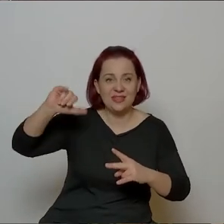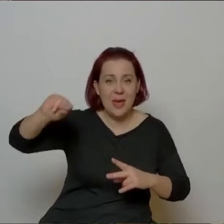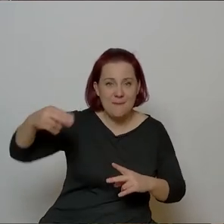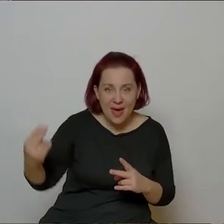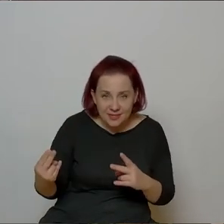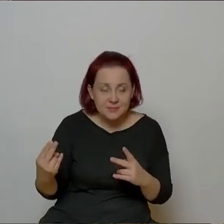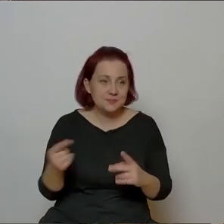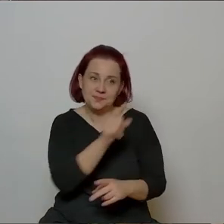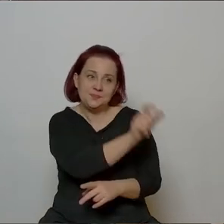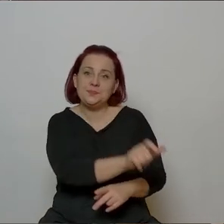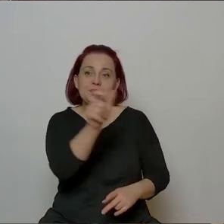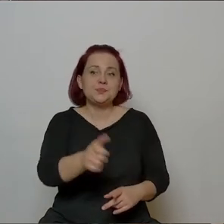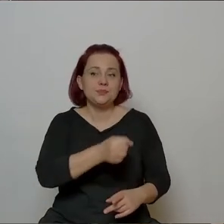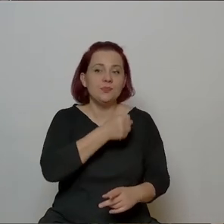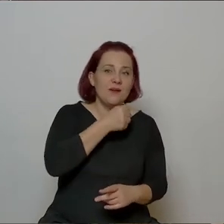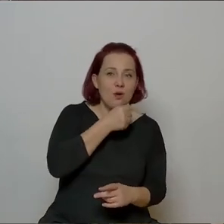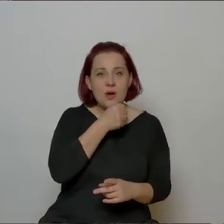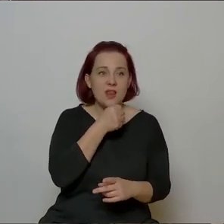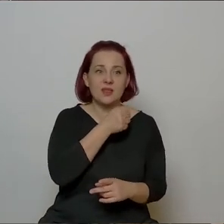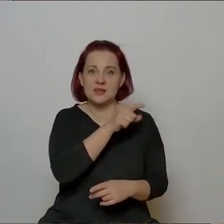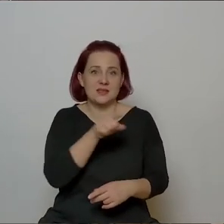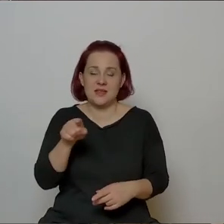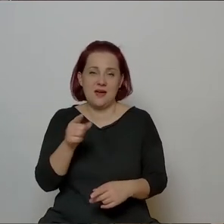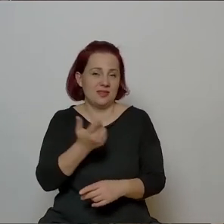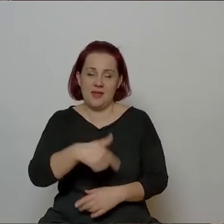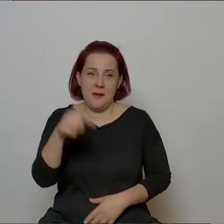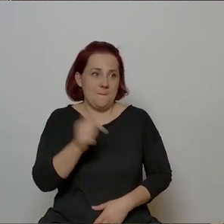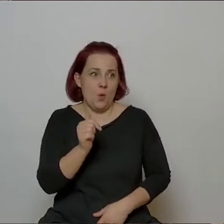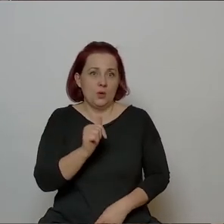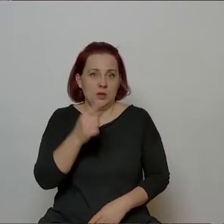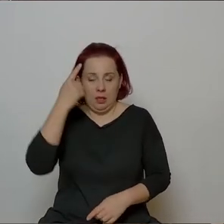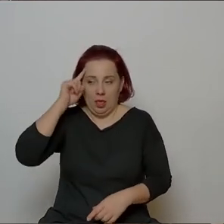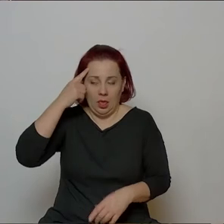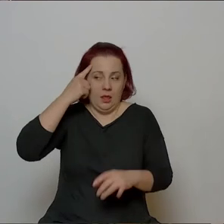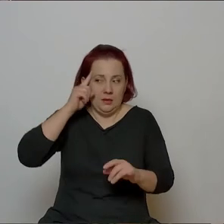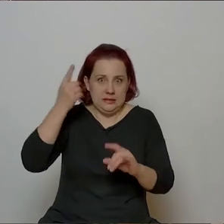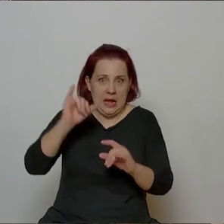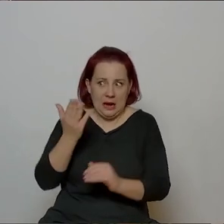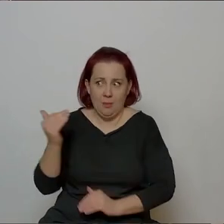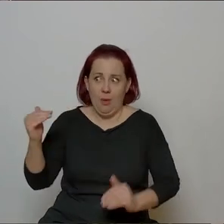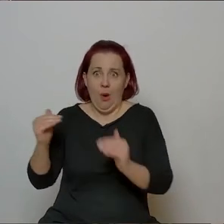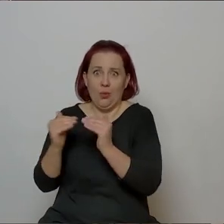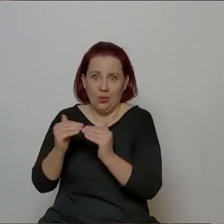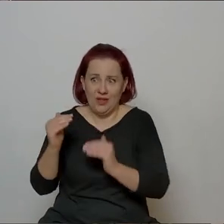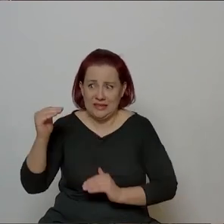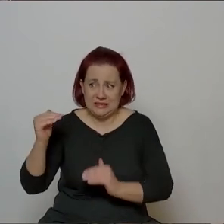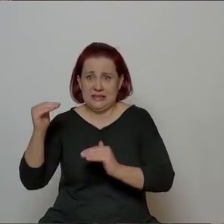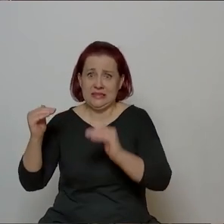a żaden z wokalistów nie musiał w pocie czoła mierzyć się z czymś, z czym trudno się zmierzyć, prawda,